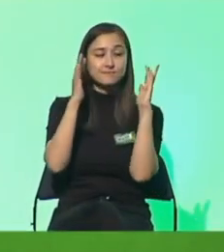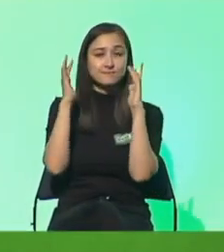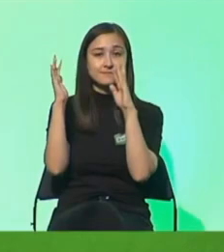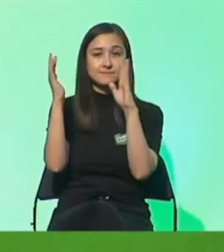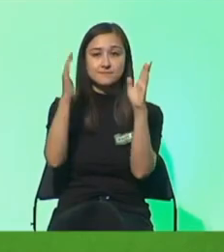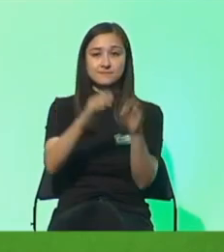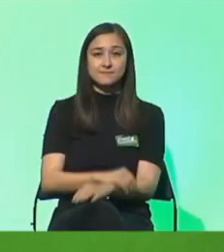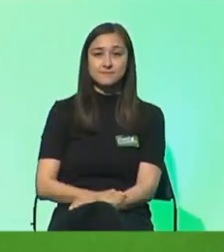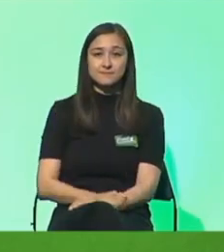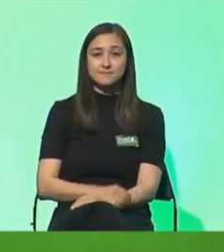Applaus Applaus Applaus Applaus